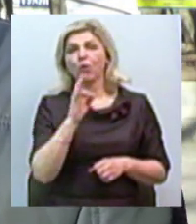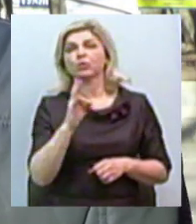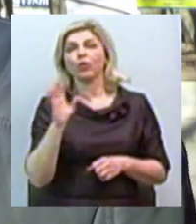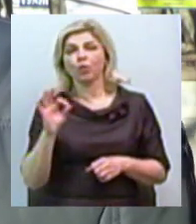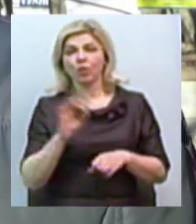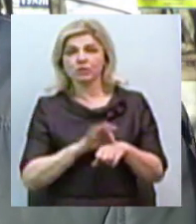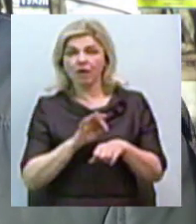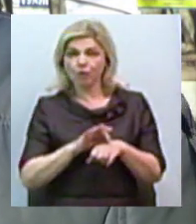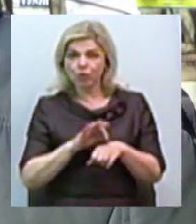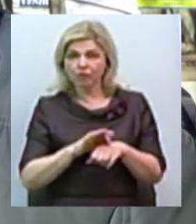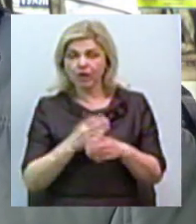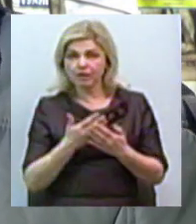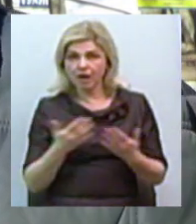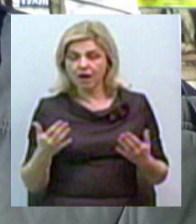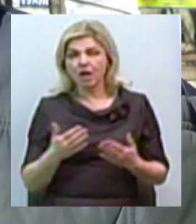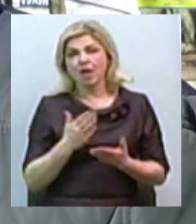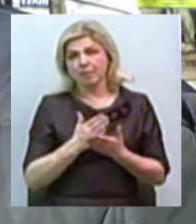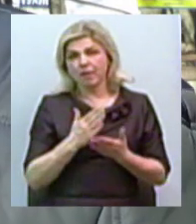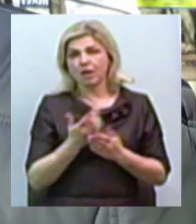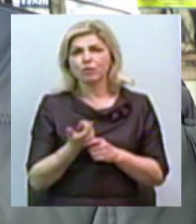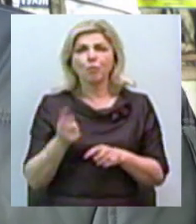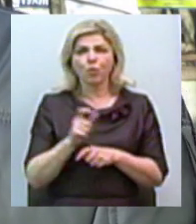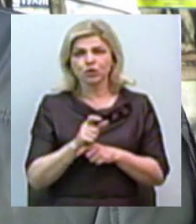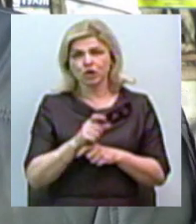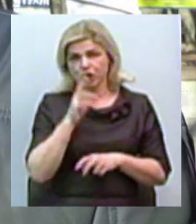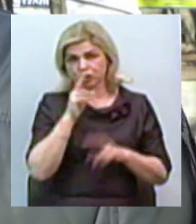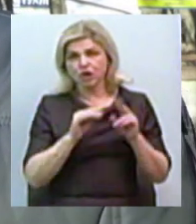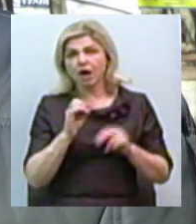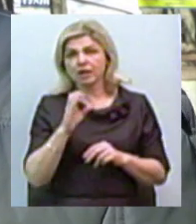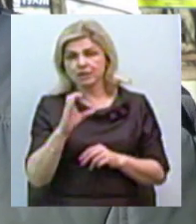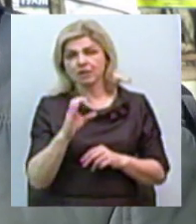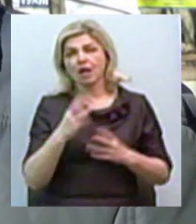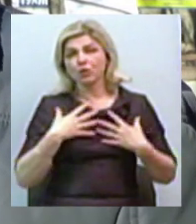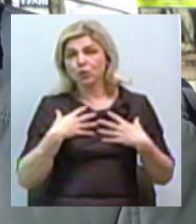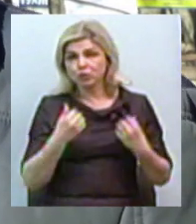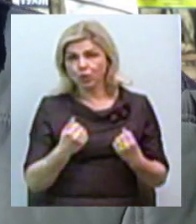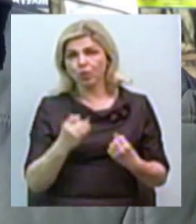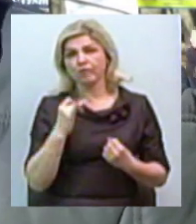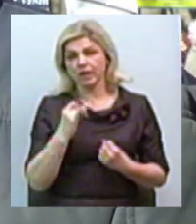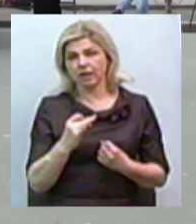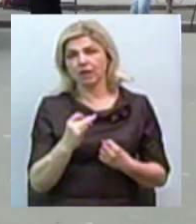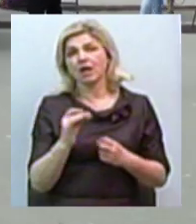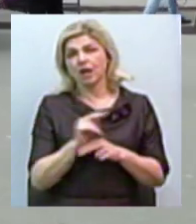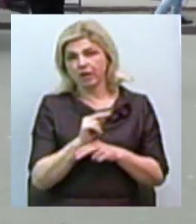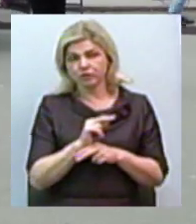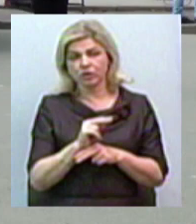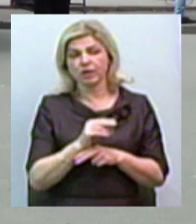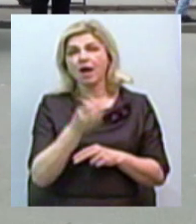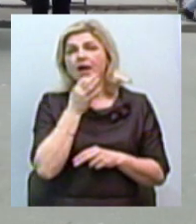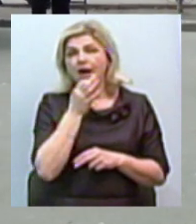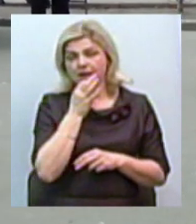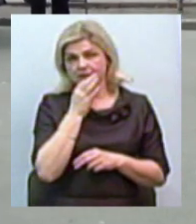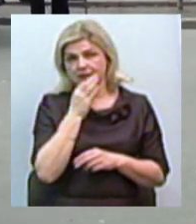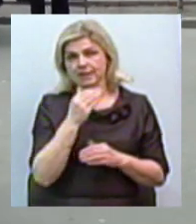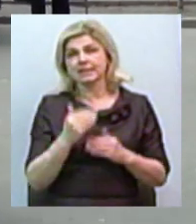мають найбільші шанси на одужання і виявлення злоякісних новоутворень в ранніх стадіях.